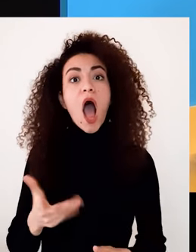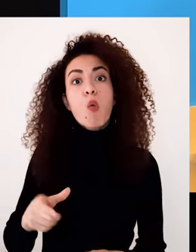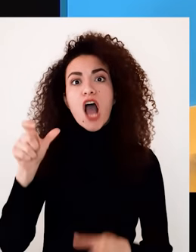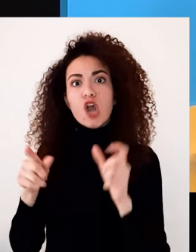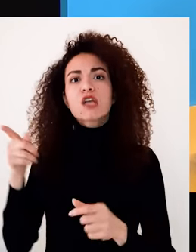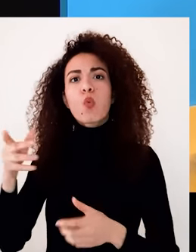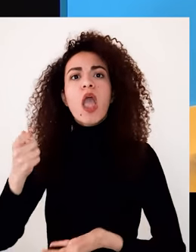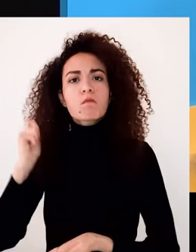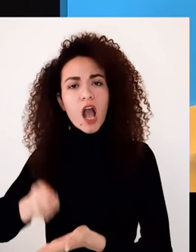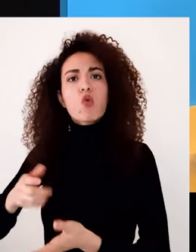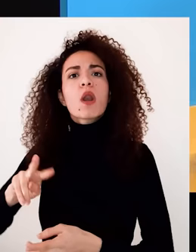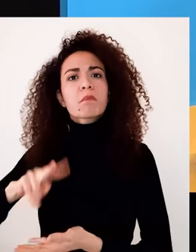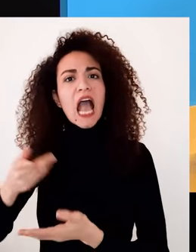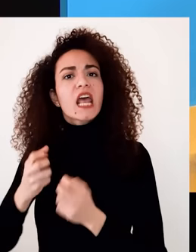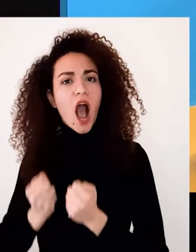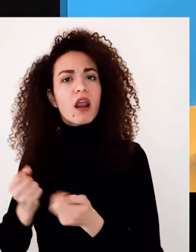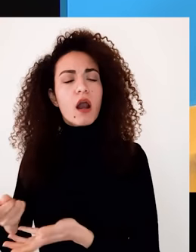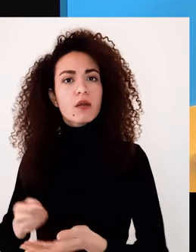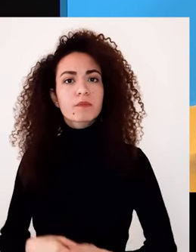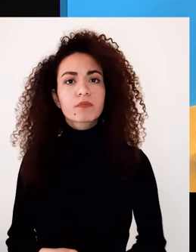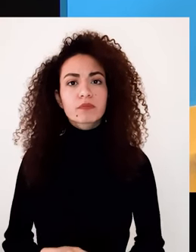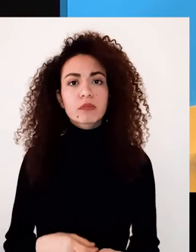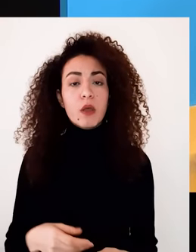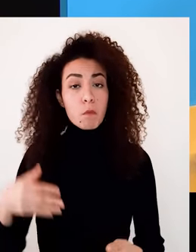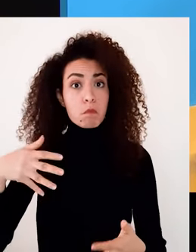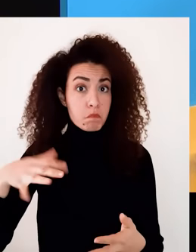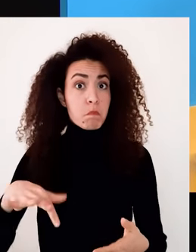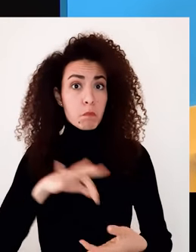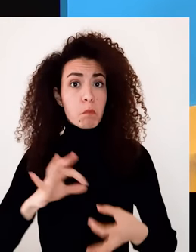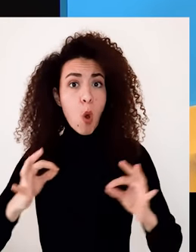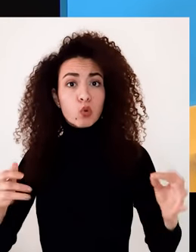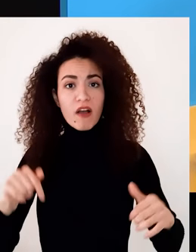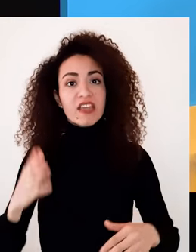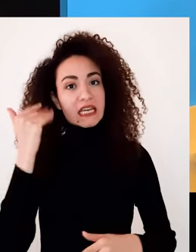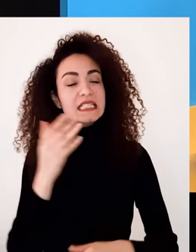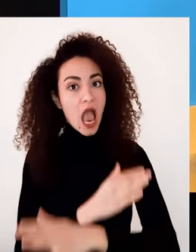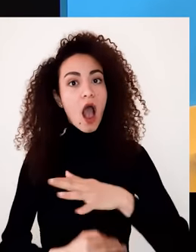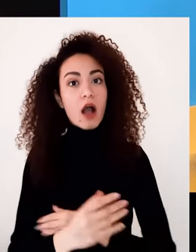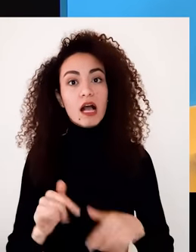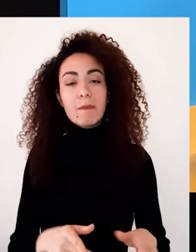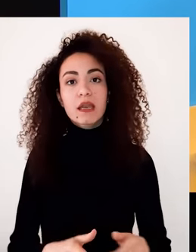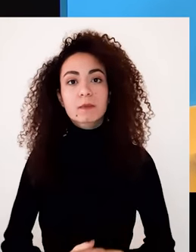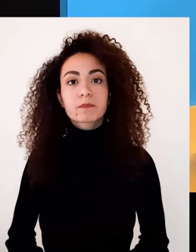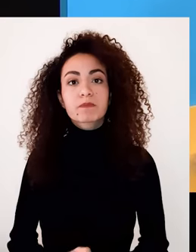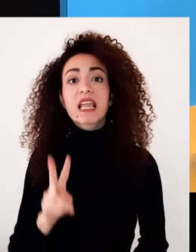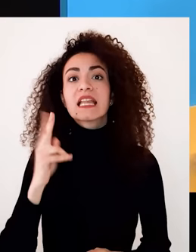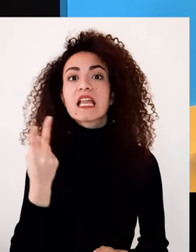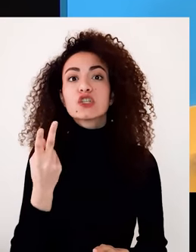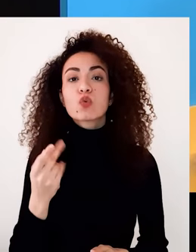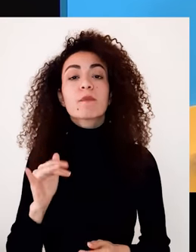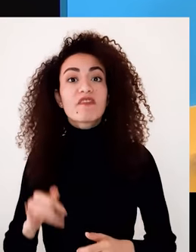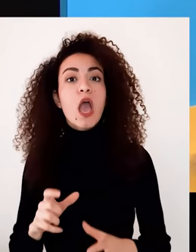بينه النساء ذات الإعاقة ثانياً بناء القدرات هالأمر بيتم من خلال تدريب مجموعات معينة على موضوع معين